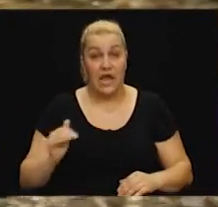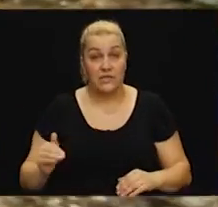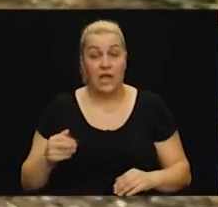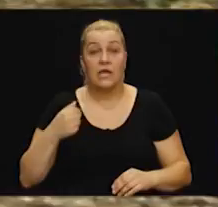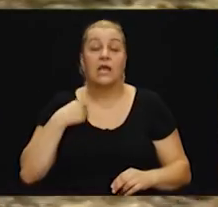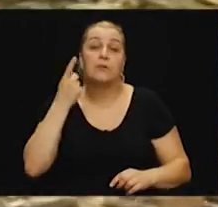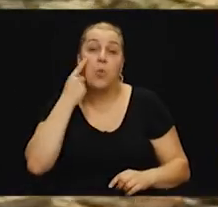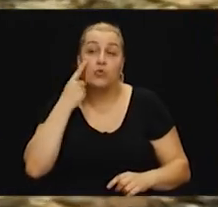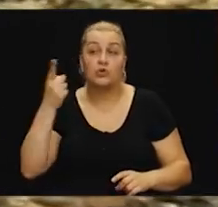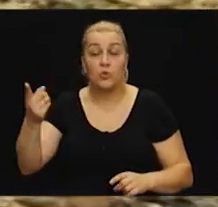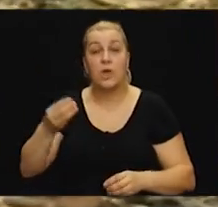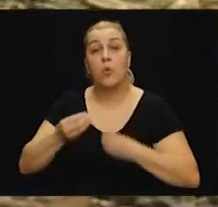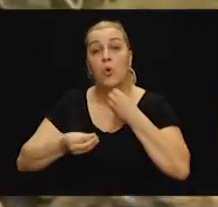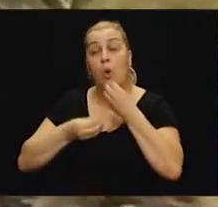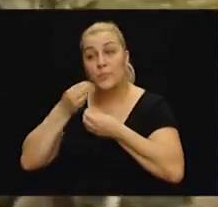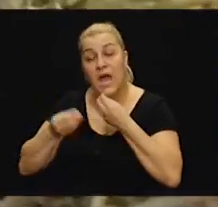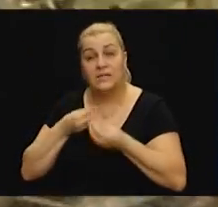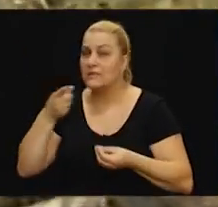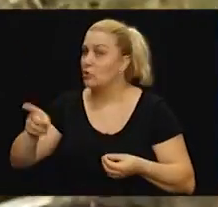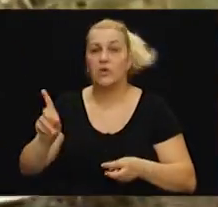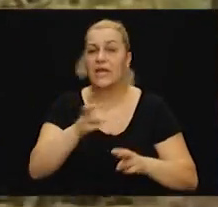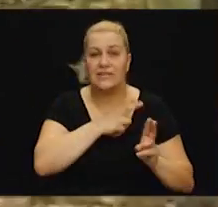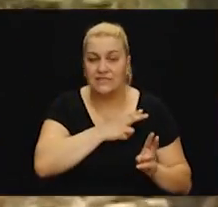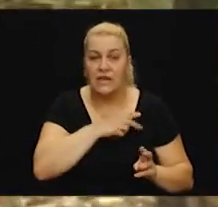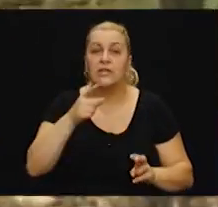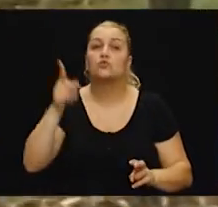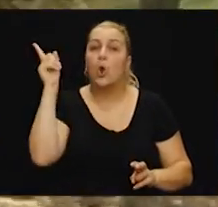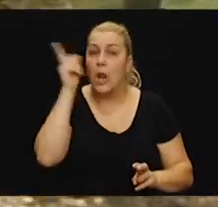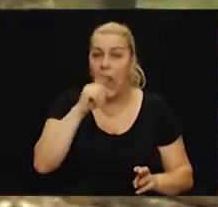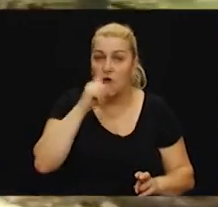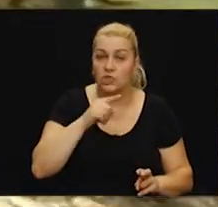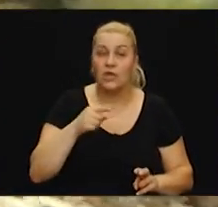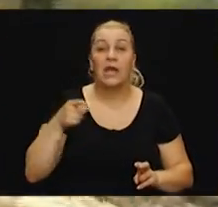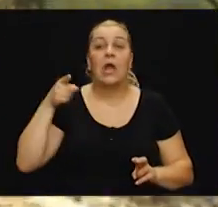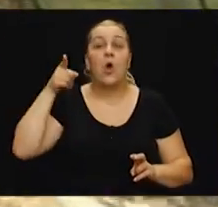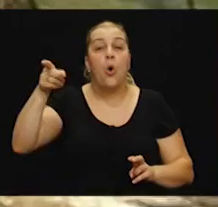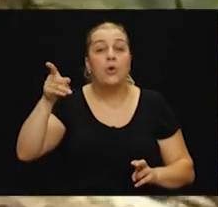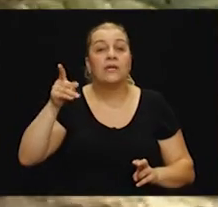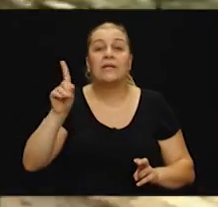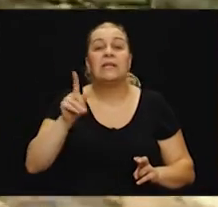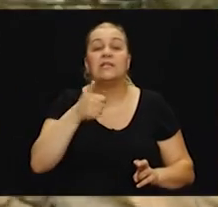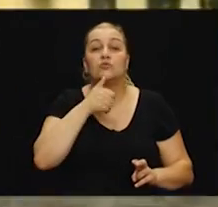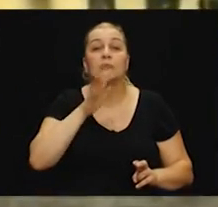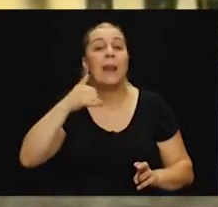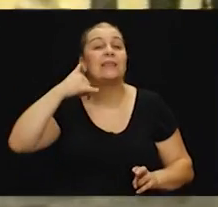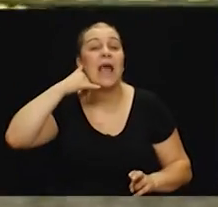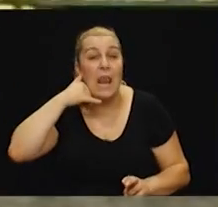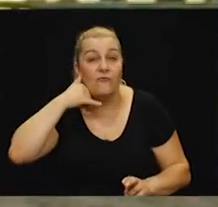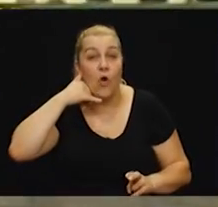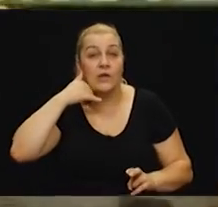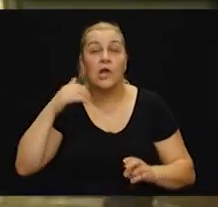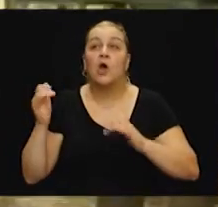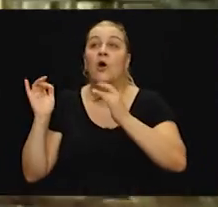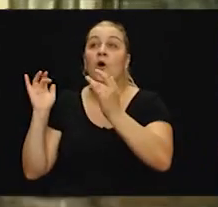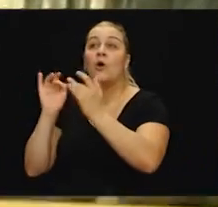to i nije istina, da su to sve laži, jer njima su bili blokirani telefone, nisu imali informacije, nisu imali do toka informacije od kuće,